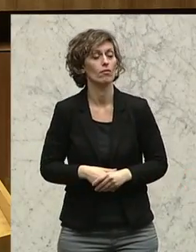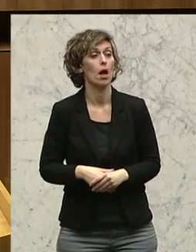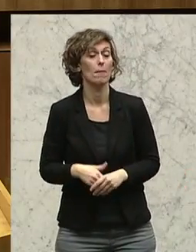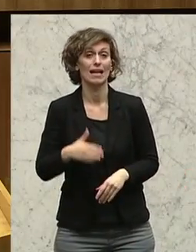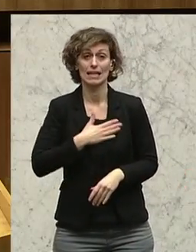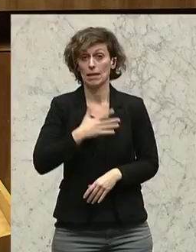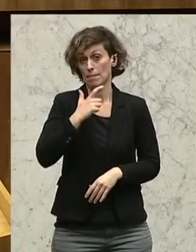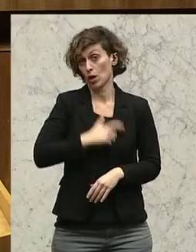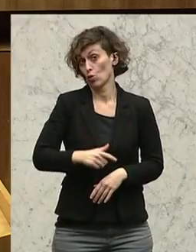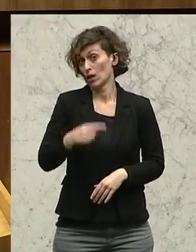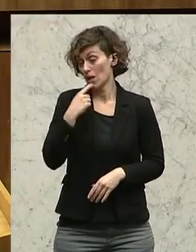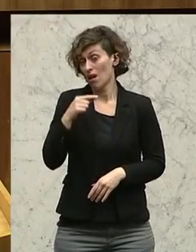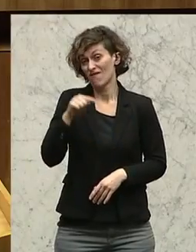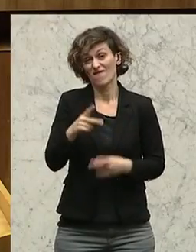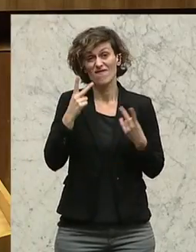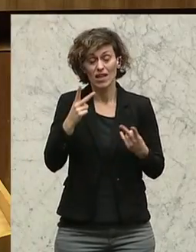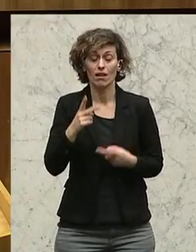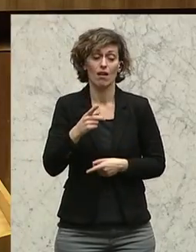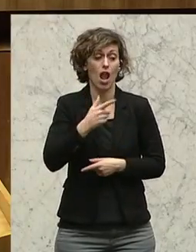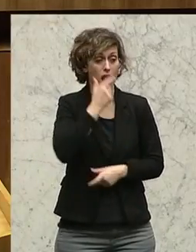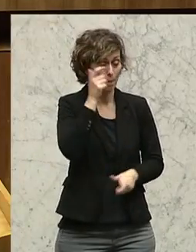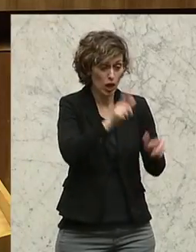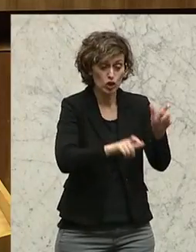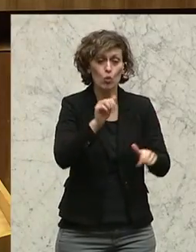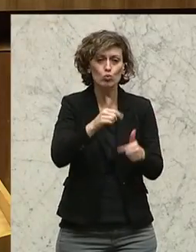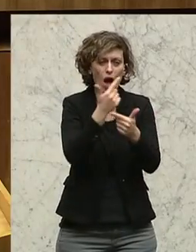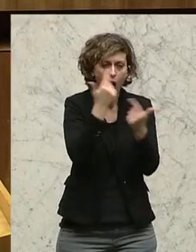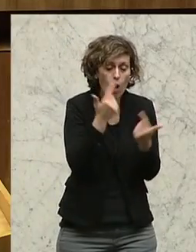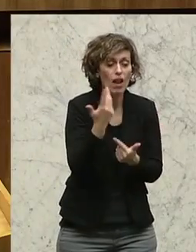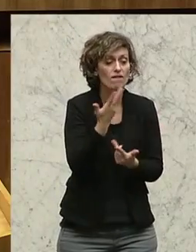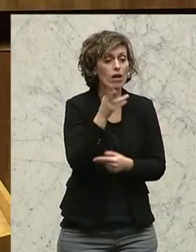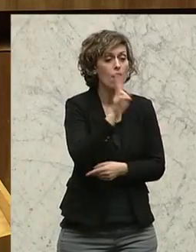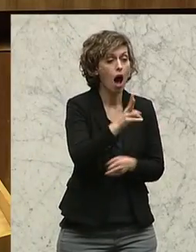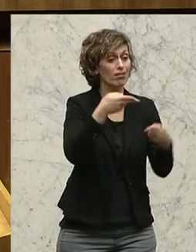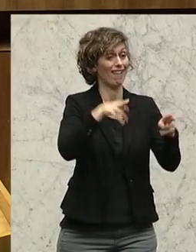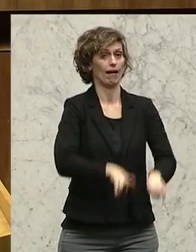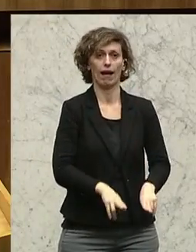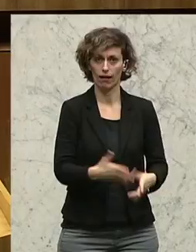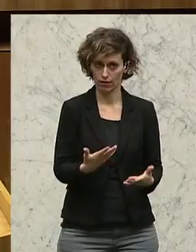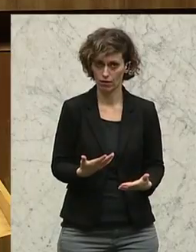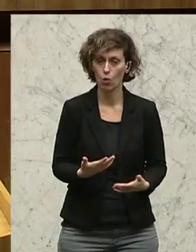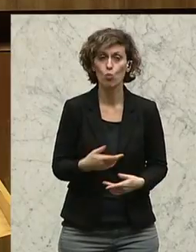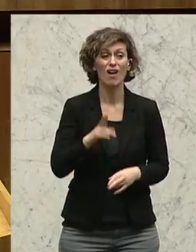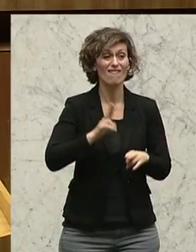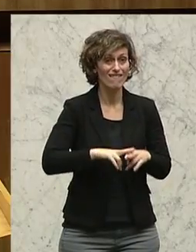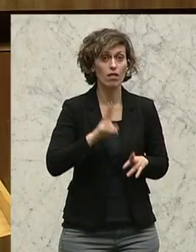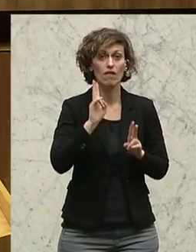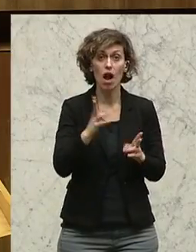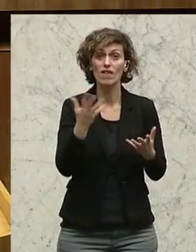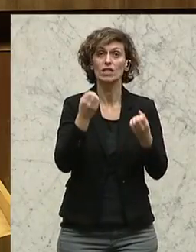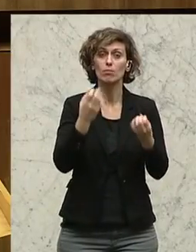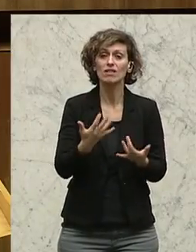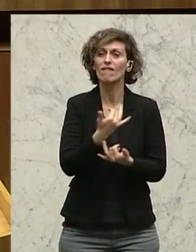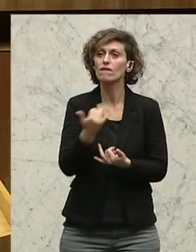überzeugt davon, dass es sehr, sehr wichtig ist, die Menschen darüber aufzuklären, welche Rechte sie haben und wohin sie sich wenden können,